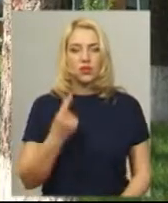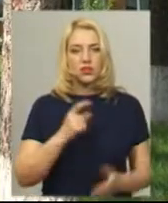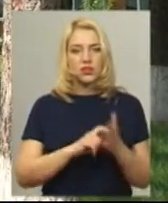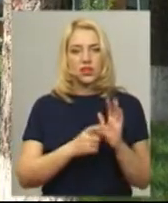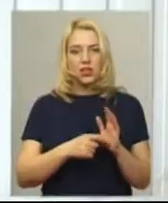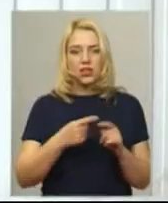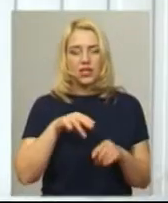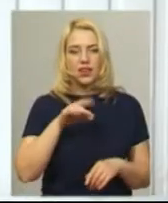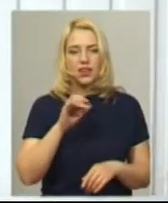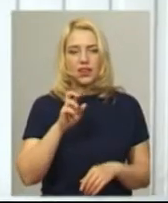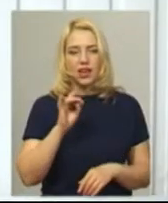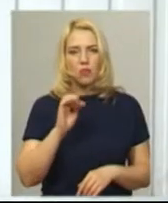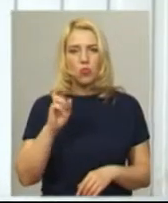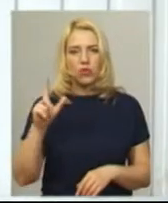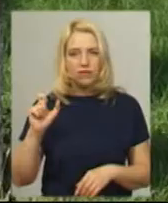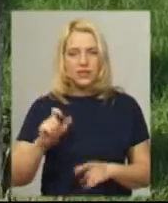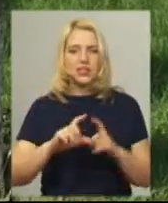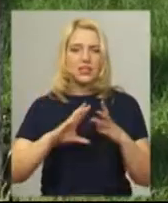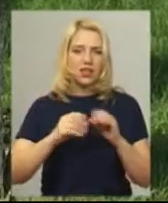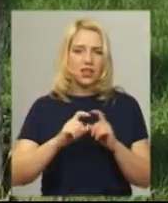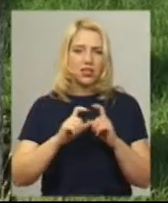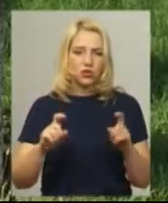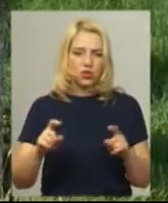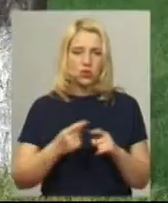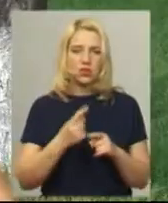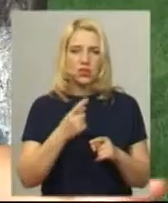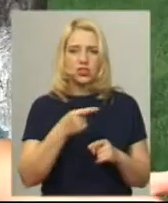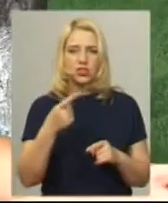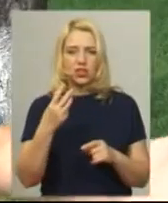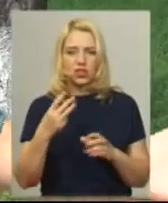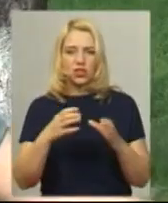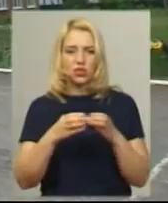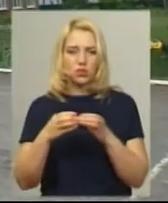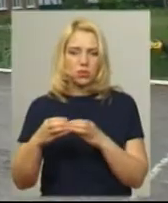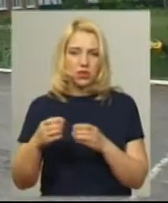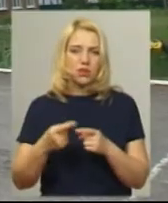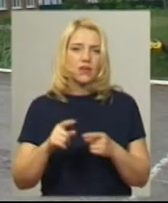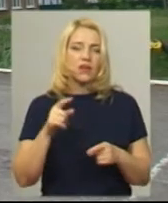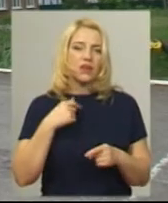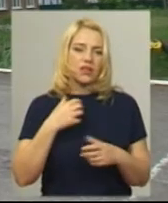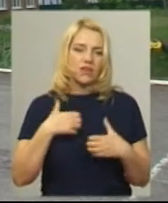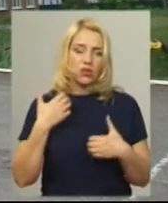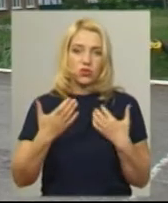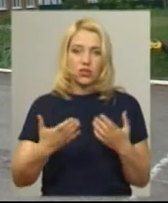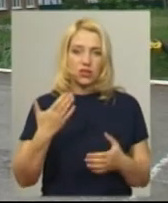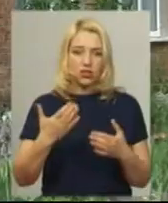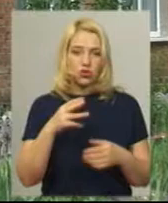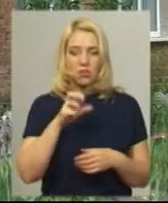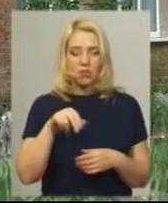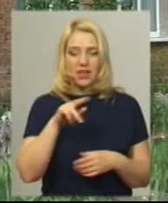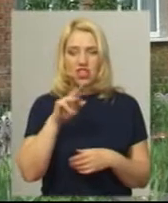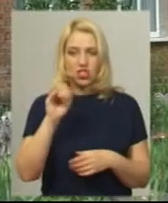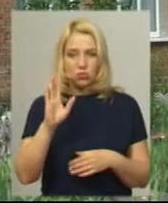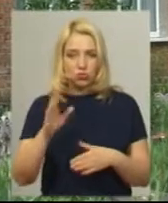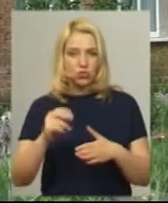Одинадцятикласниці Требуховецької загальноосвітньої школи 1-3 ступенів Діана Дунчик і Любов Чорна хвилюються. Якщо цього літа створять Меджибіжі опорний навчальний заклад,